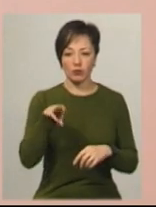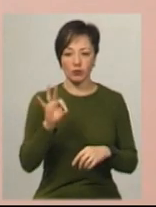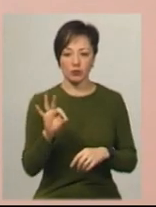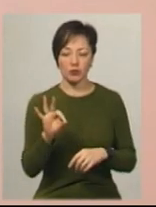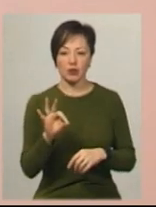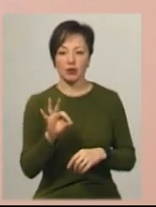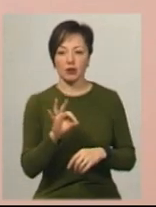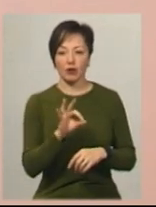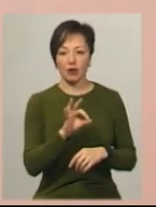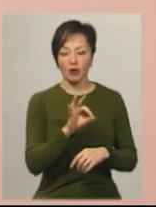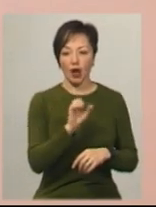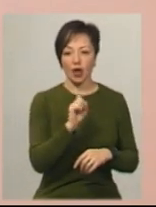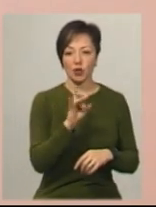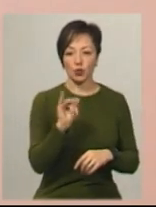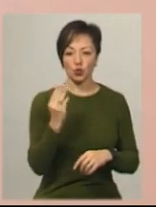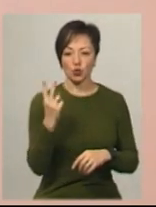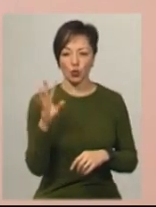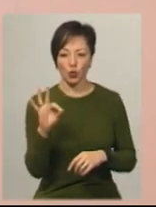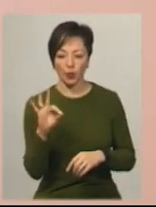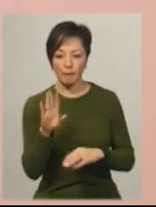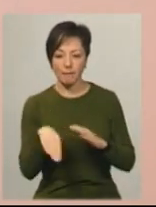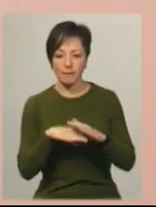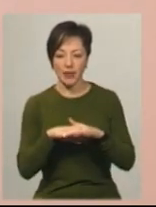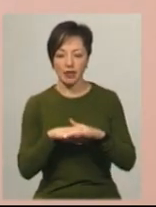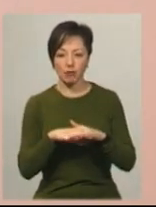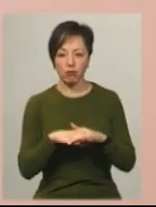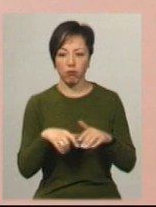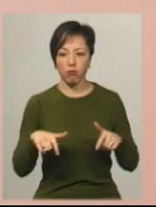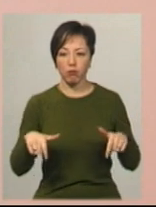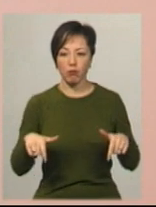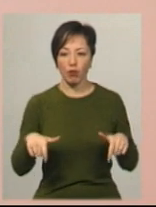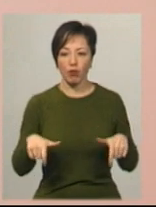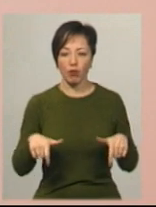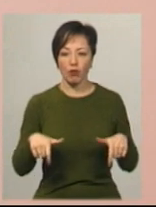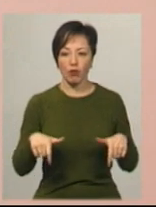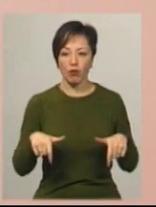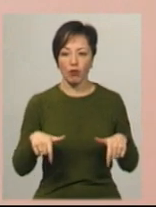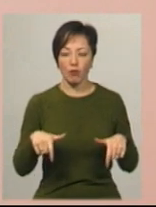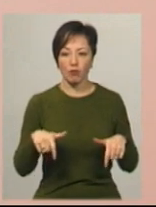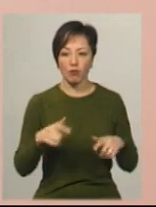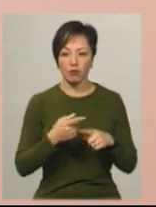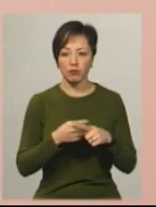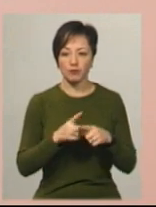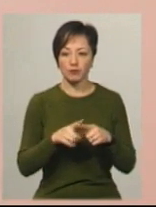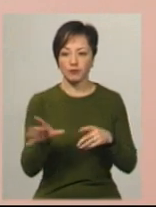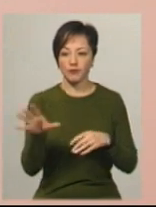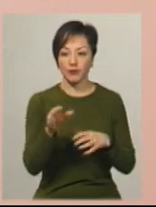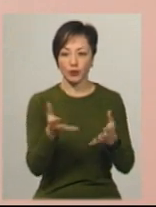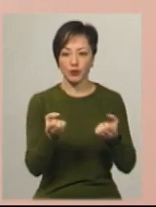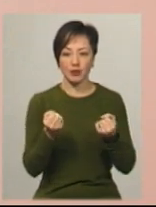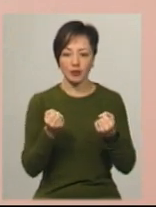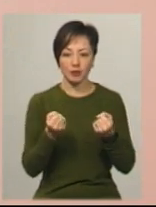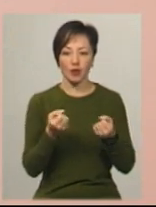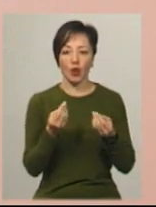полковника юстиції Олександра Андрушка, підполковника Аркадія Дзяворука. Всі вони отримали гідну